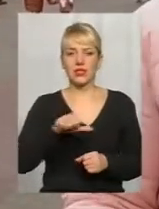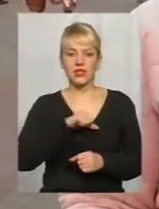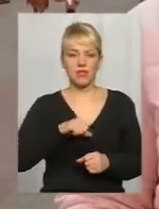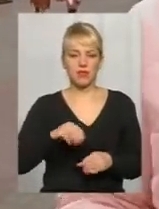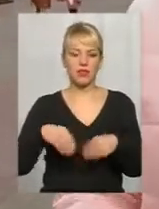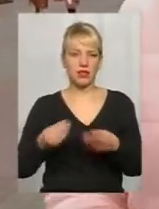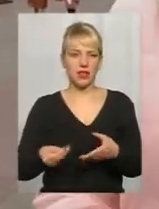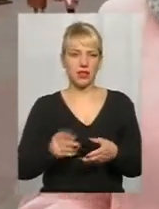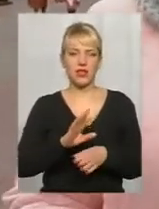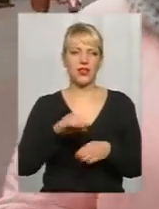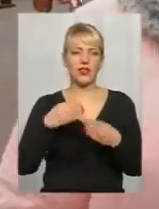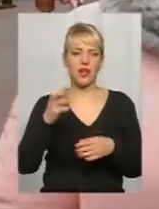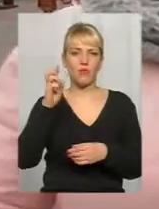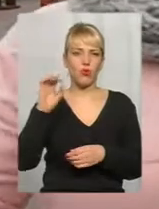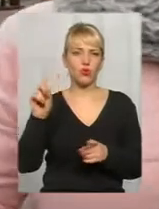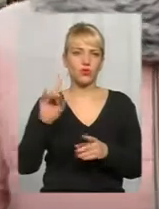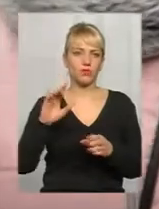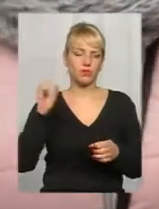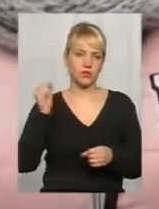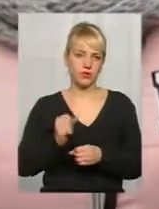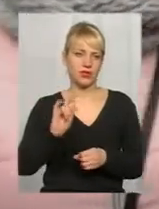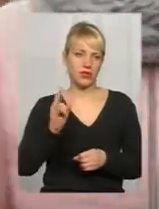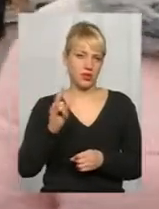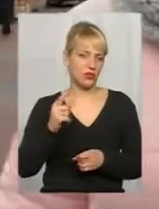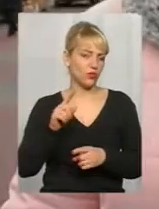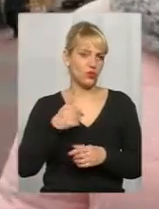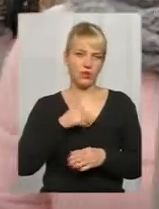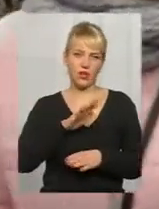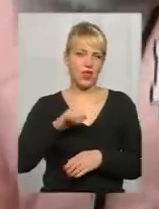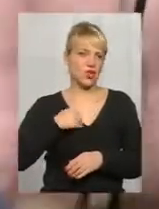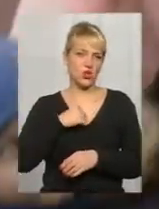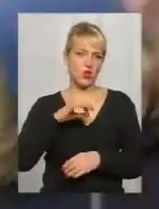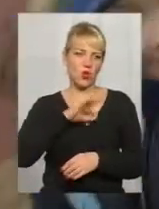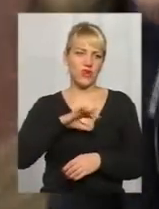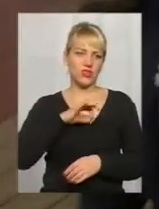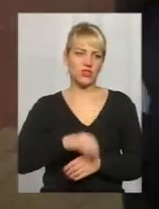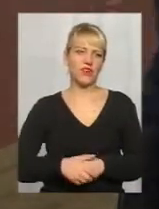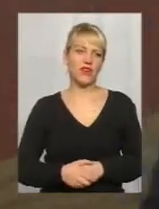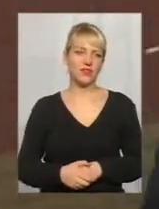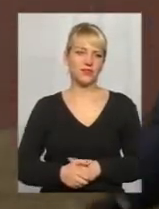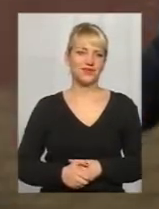щось не то, і не дай Бог, щось дитиною ще буде, тому я не зловживаю це. Дякую.